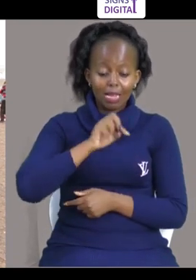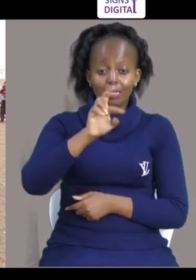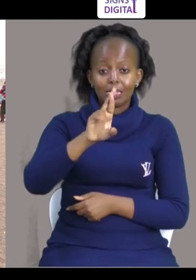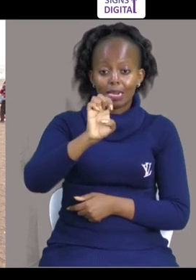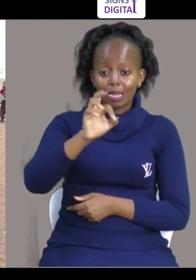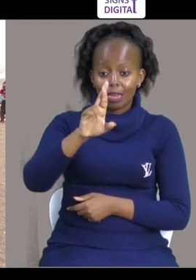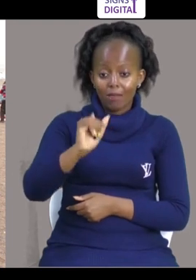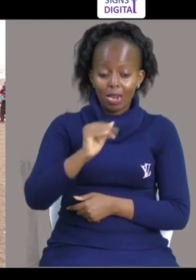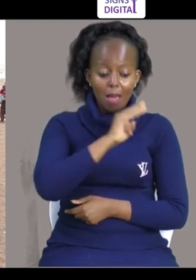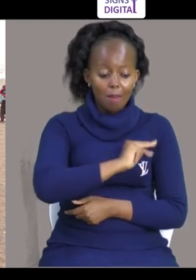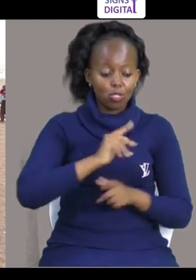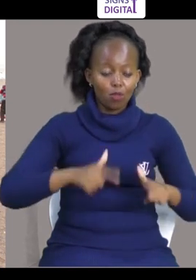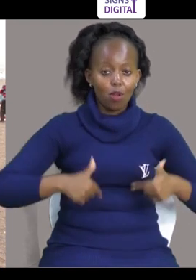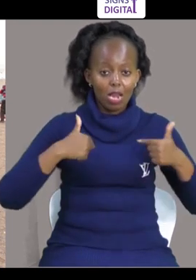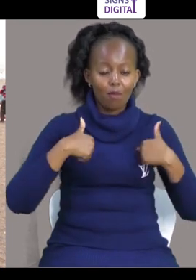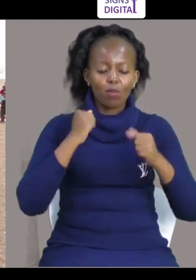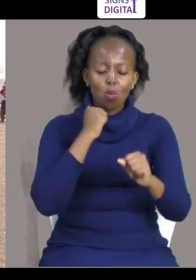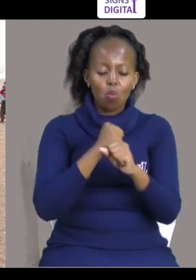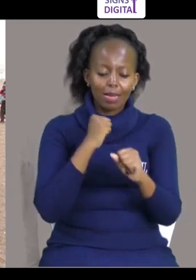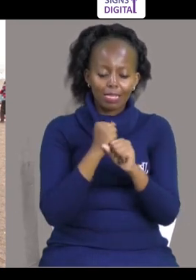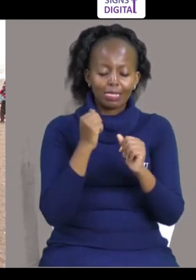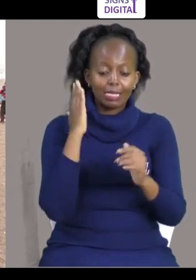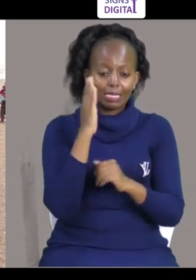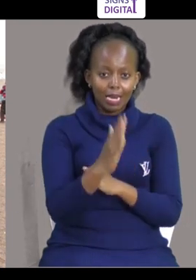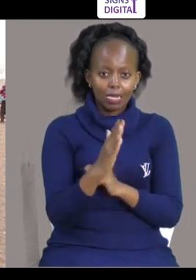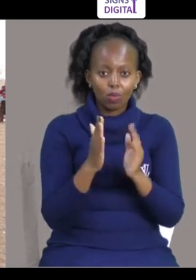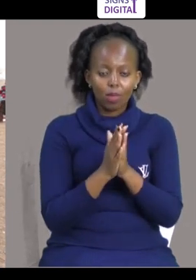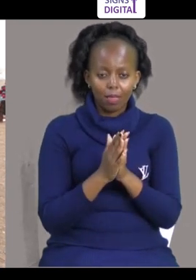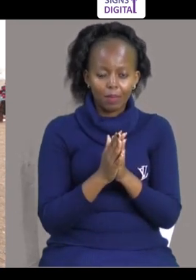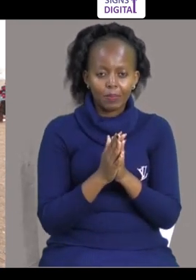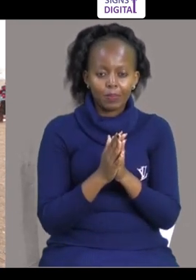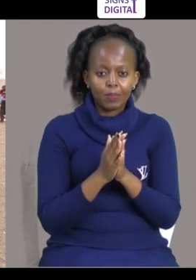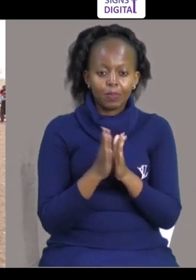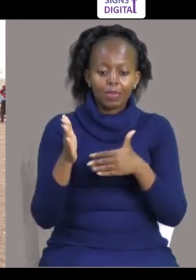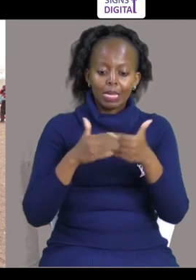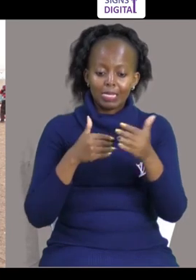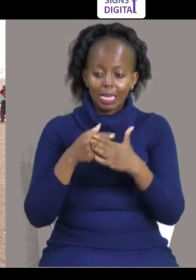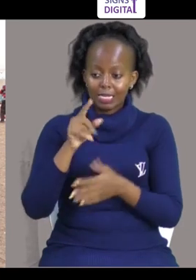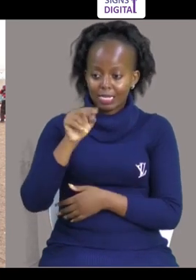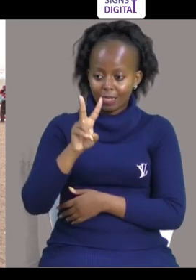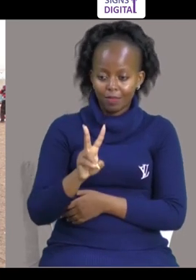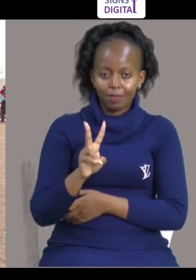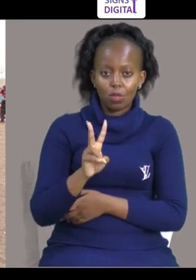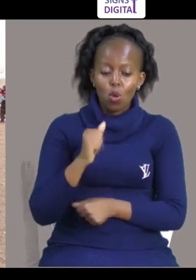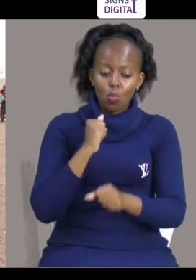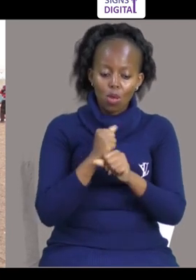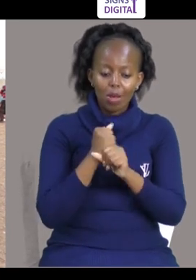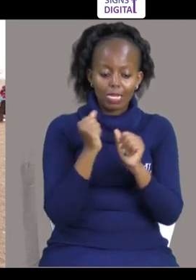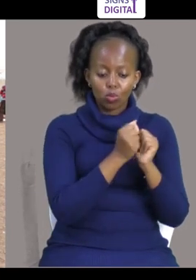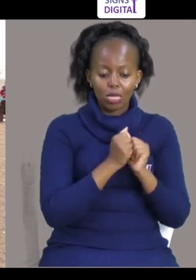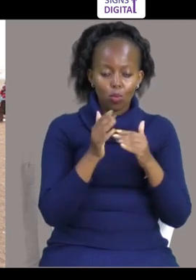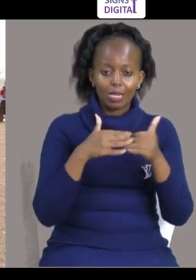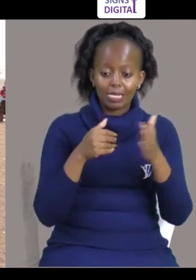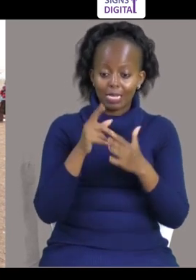Sisi Recovery Mission For Life Tunapanya Kazi Moja Kwa Moja Na Science Television